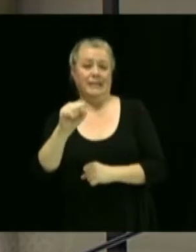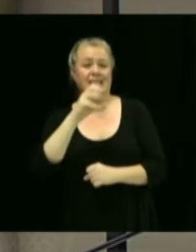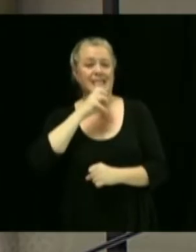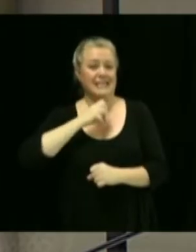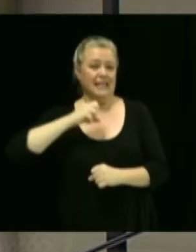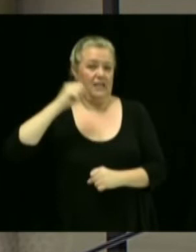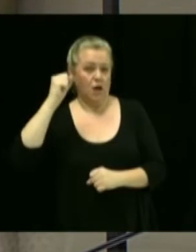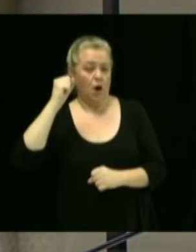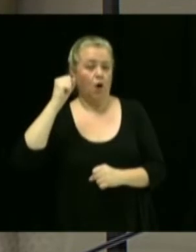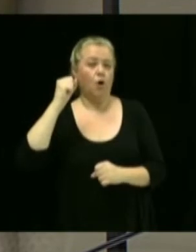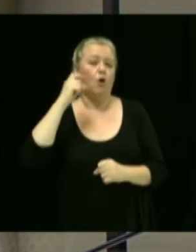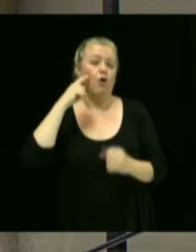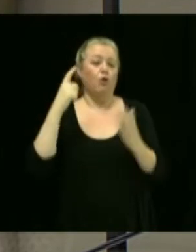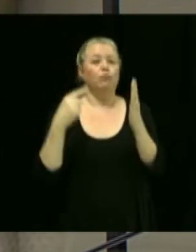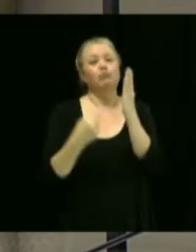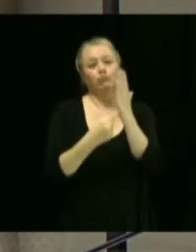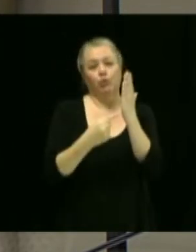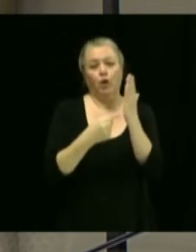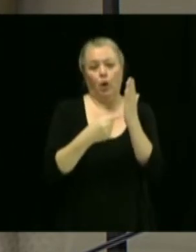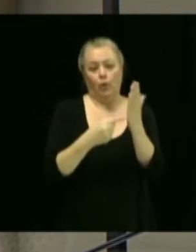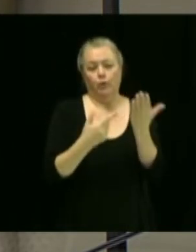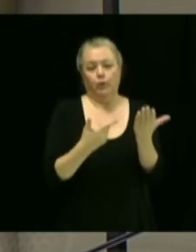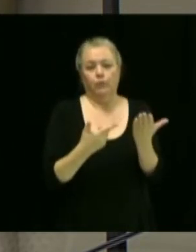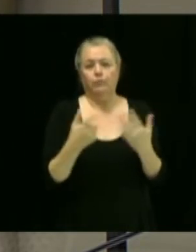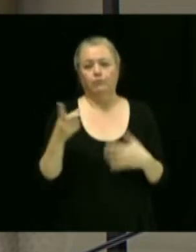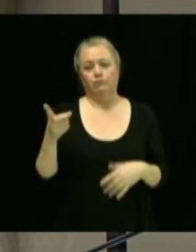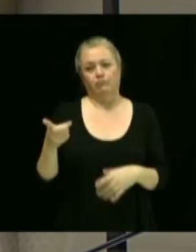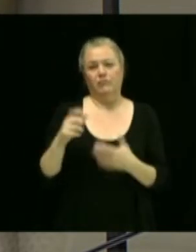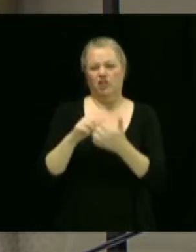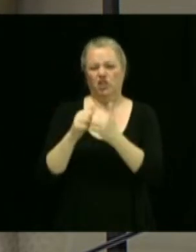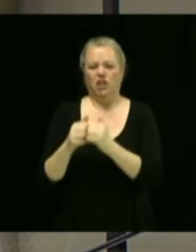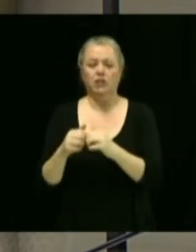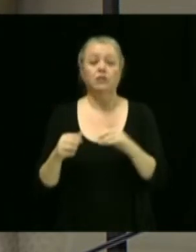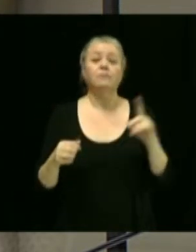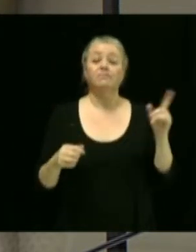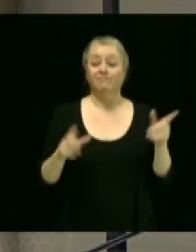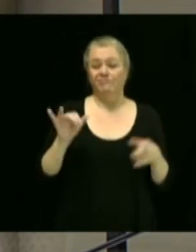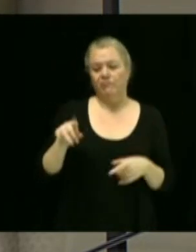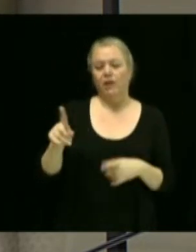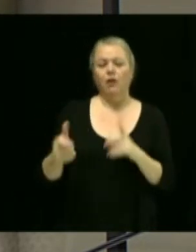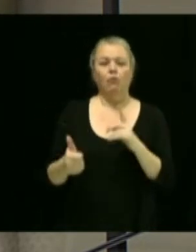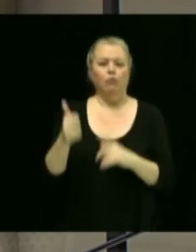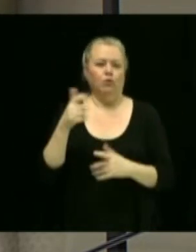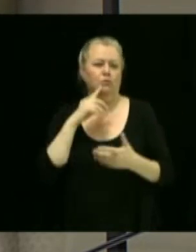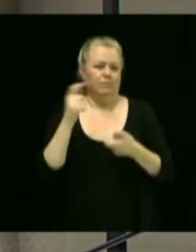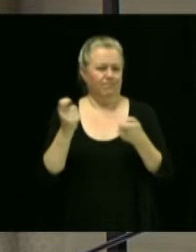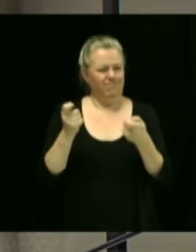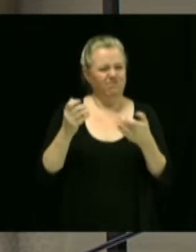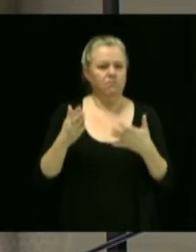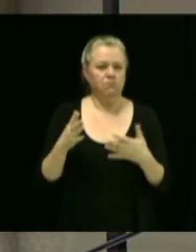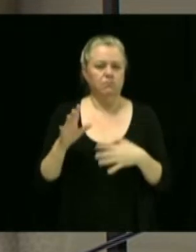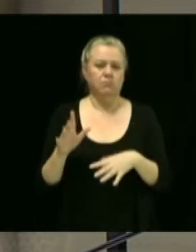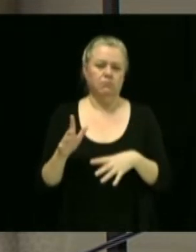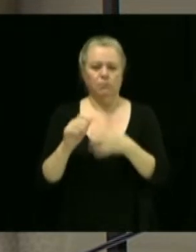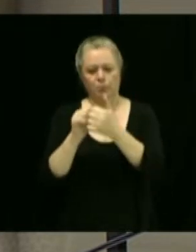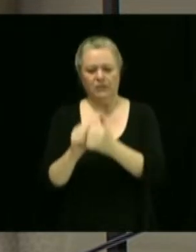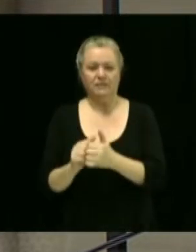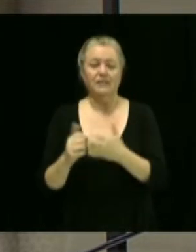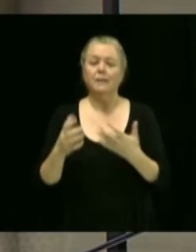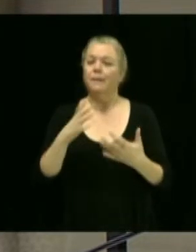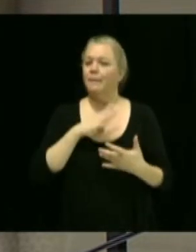Alors, il s'agit de modifications plus administratives dans ce cas-ci, M. le maire, mais toujours découlant du diagnostic